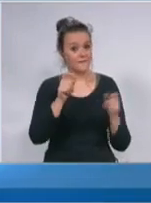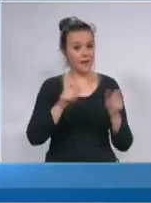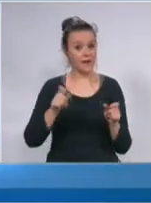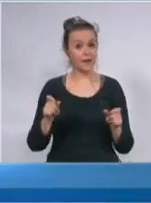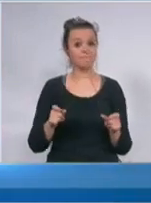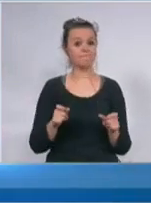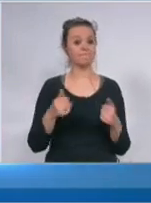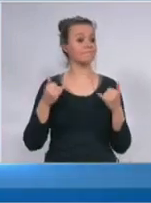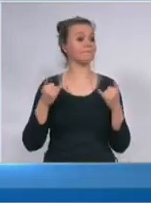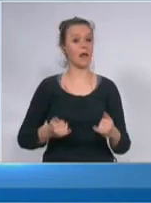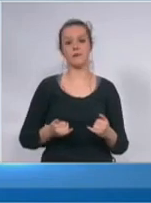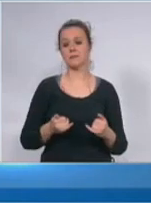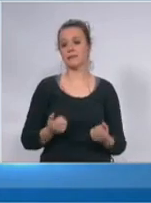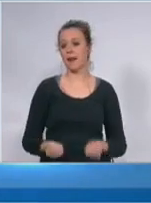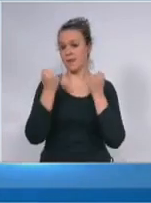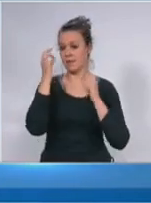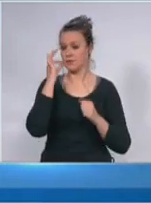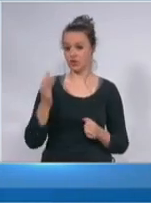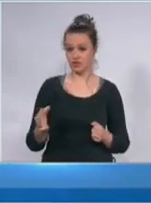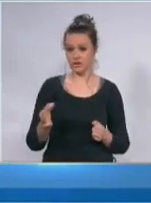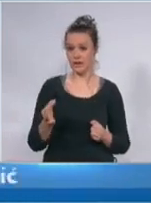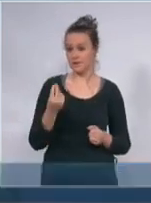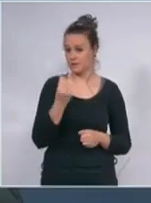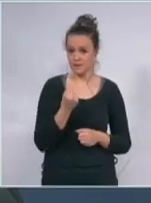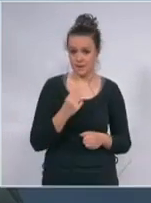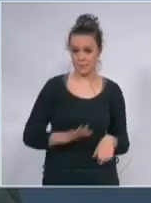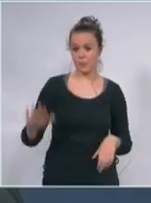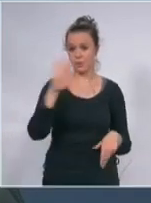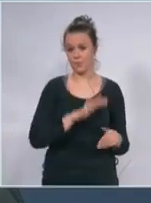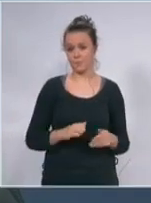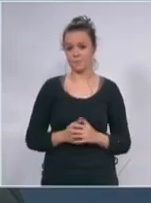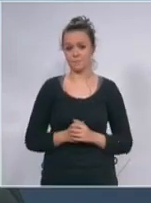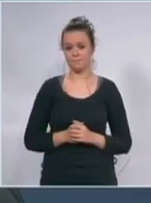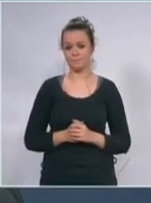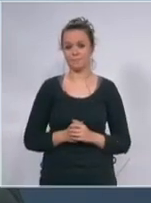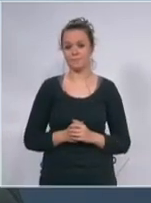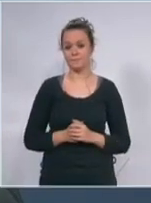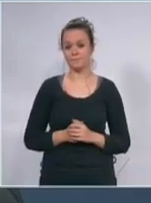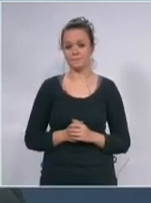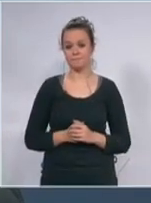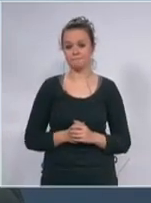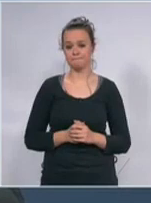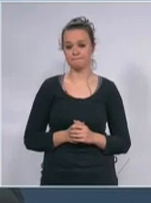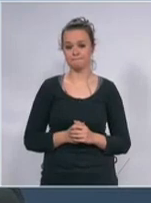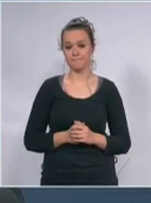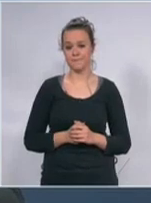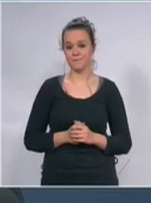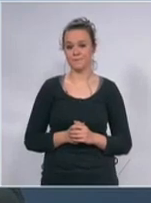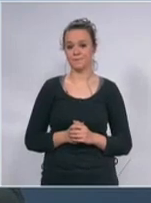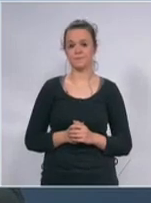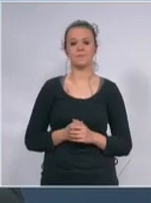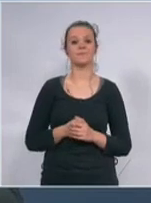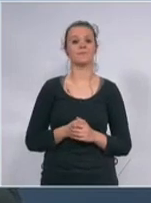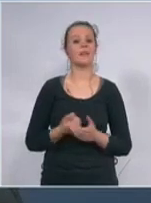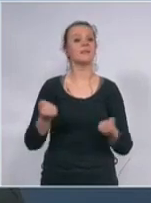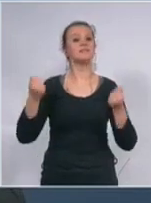najteži dan za Srbiju 36. Je zvanično